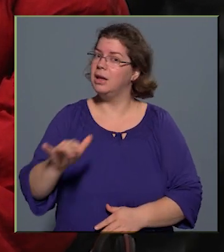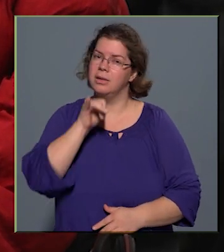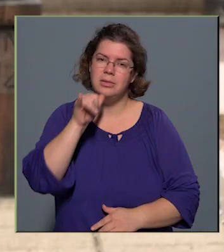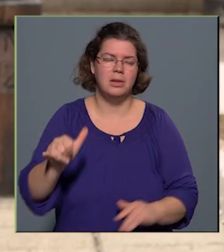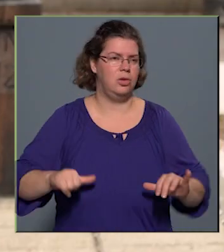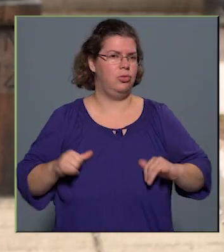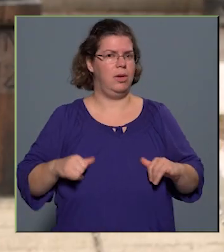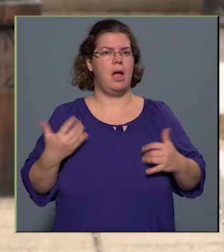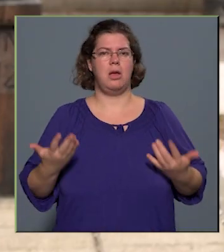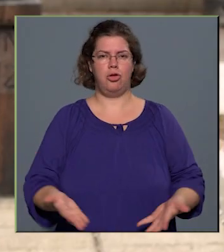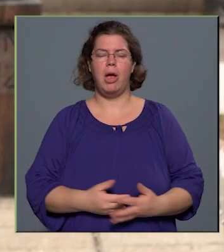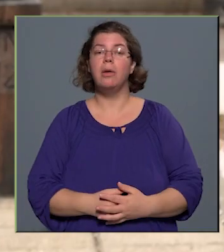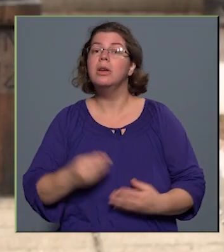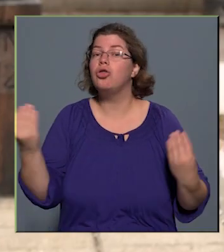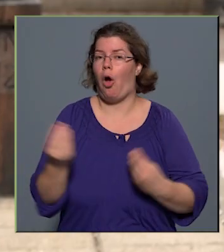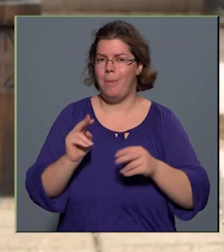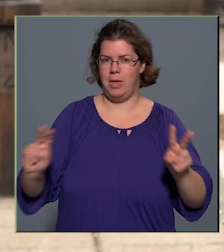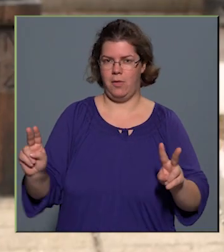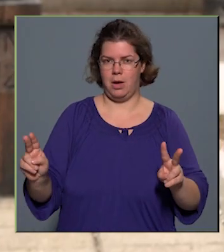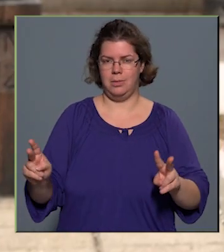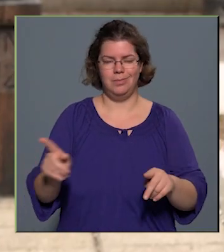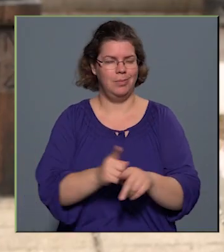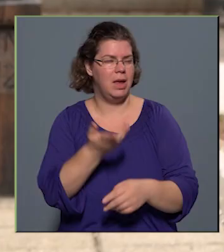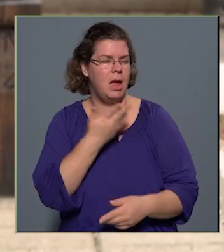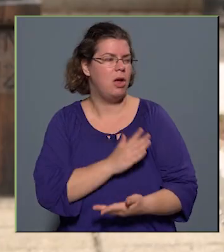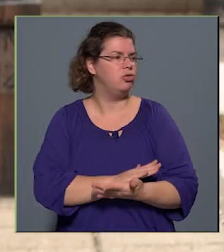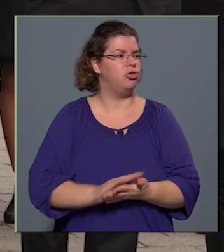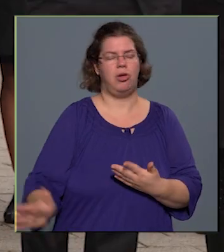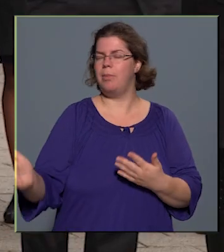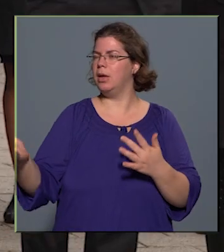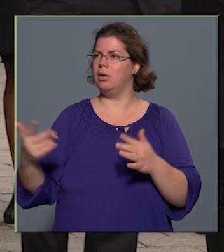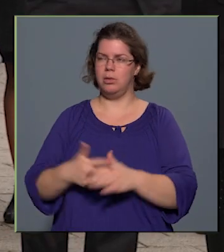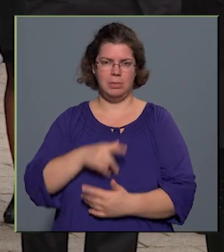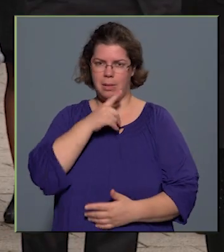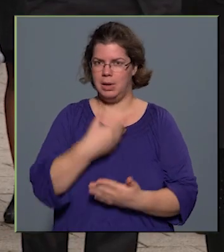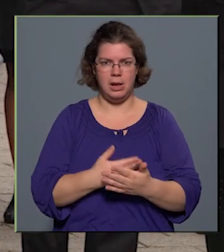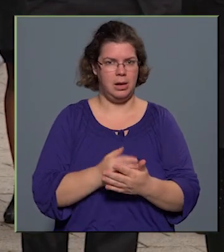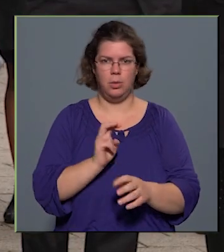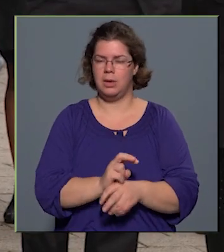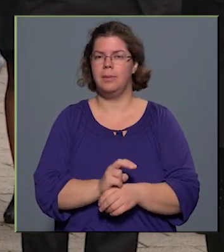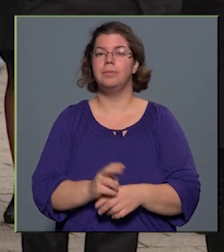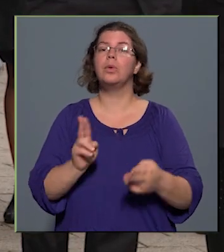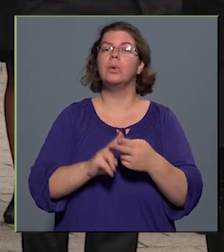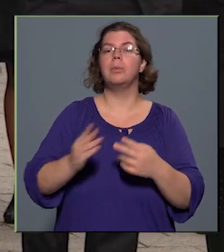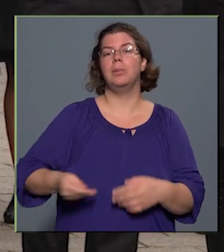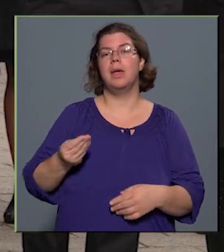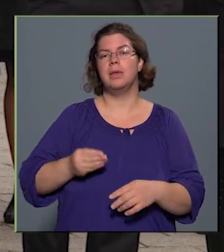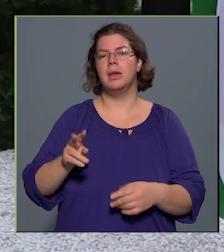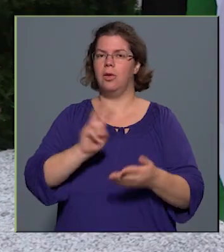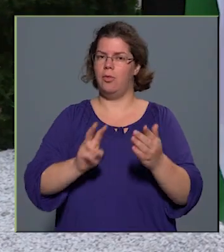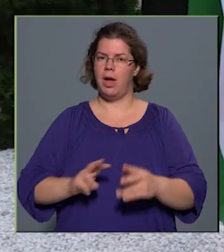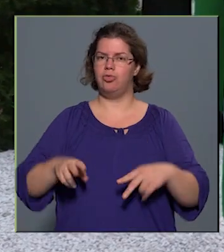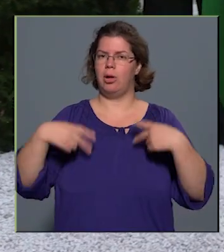fiatalságunk, s ami van, mintha semmi közünk nem lenne hozzá. Az ünnepi beszéd elhangzása is a versek